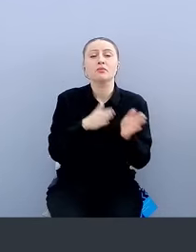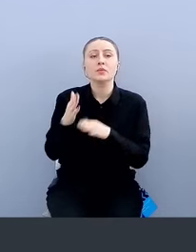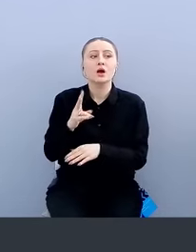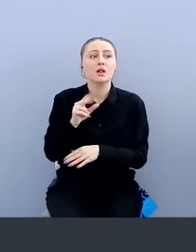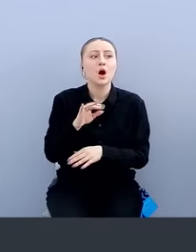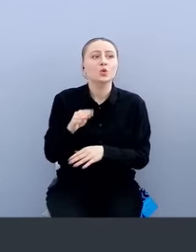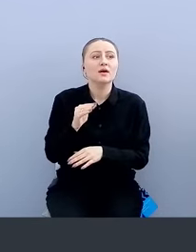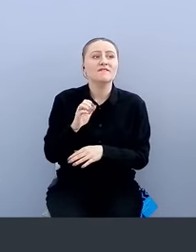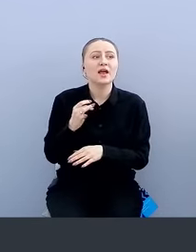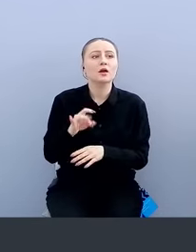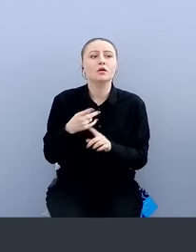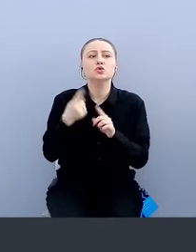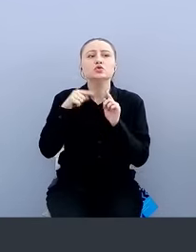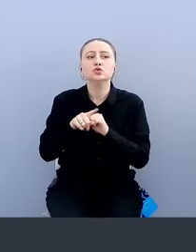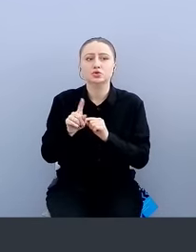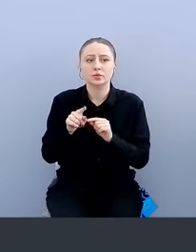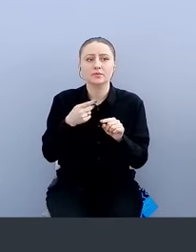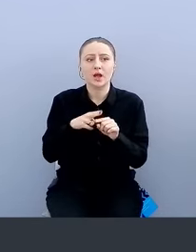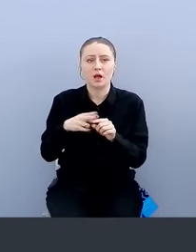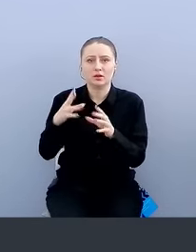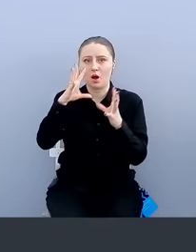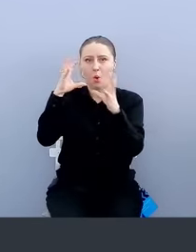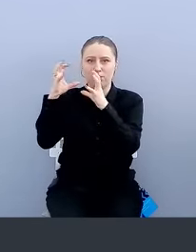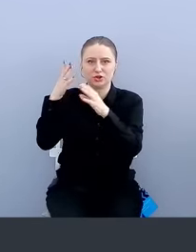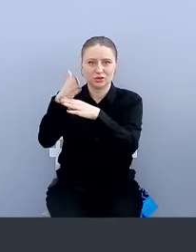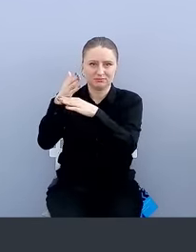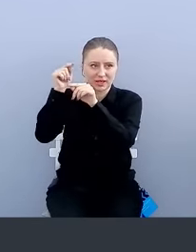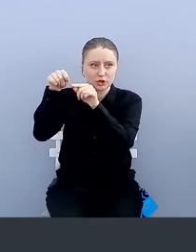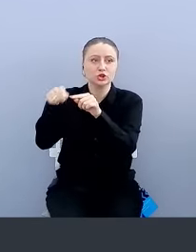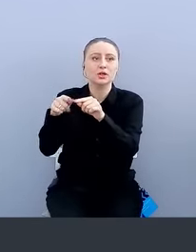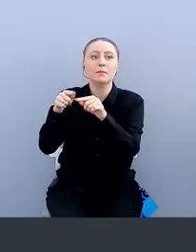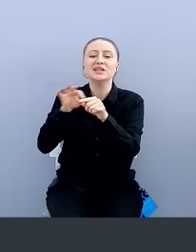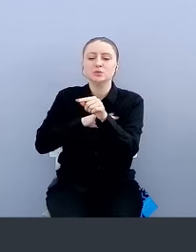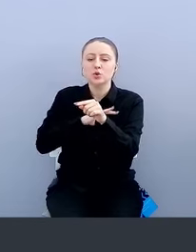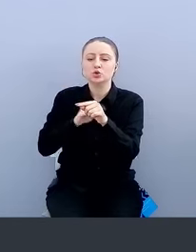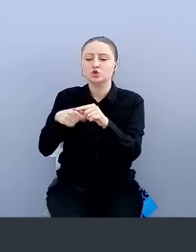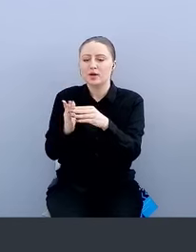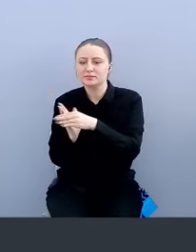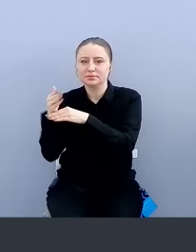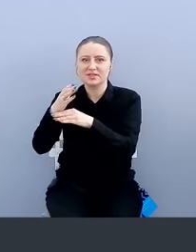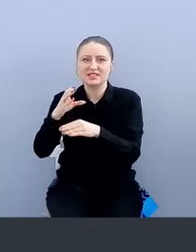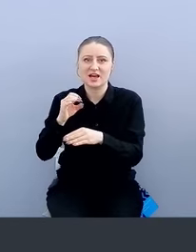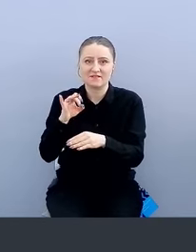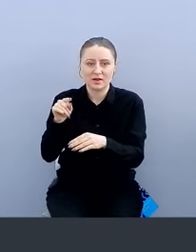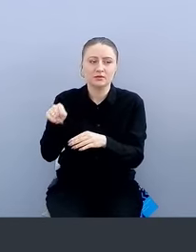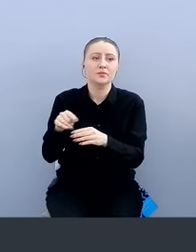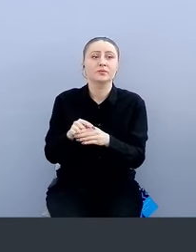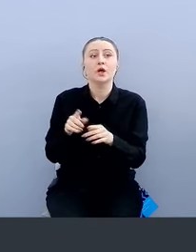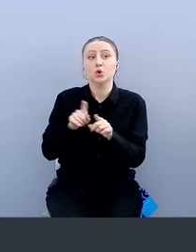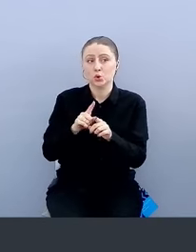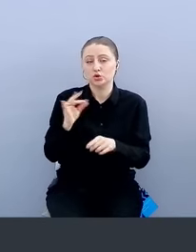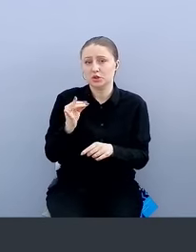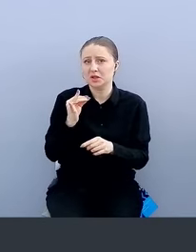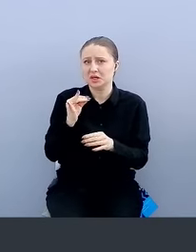агенты. Клаудфлэр сам по себе вендор облачный, и поэтому они используют агенты для клиентов, для серверов. Тоже